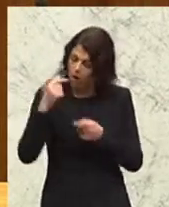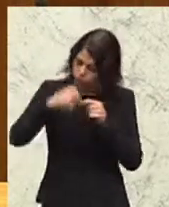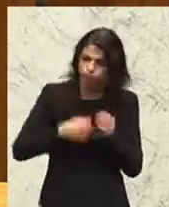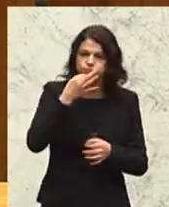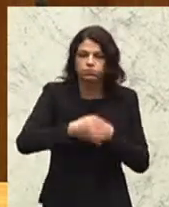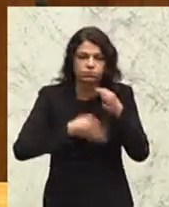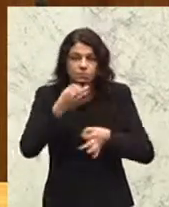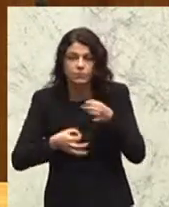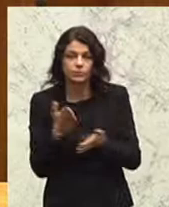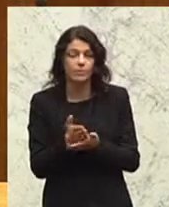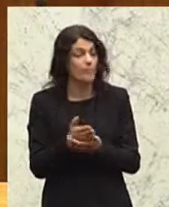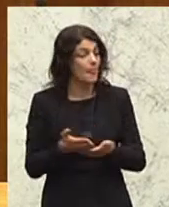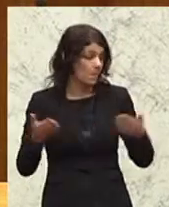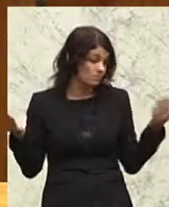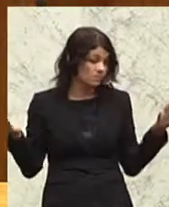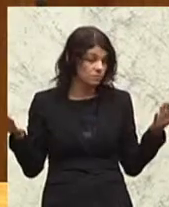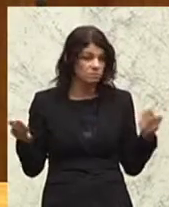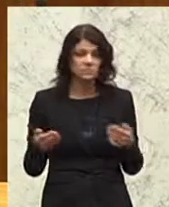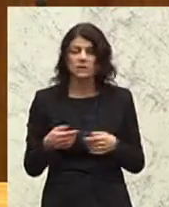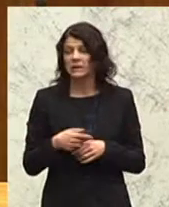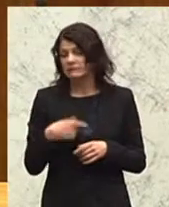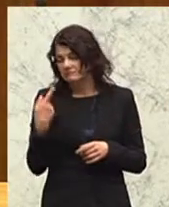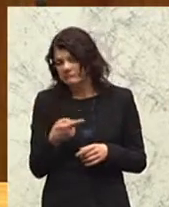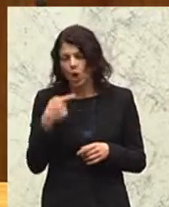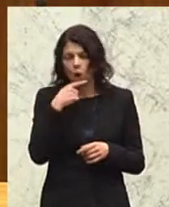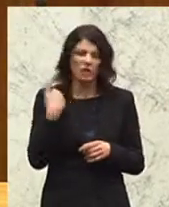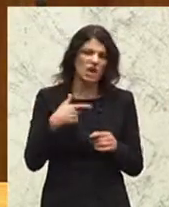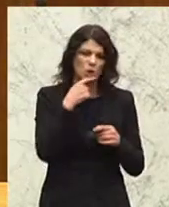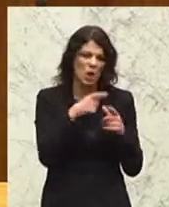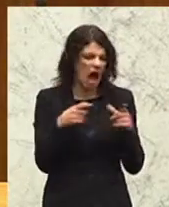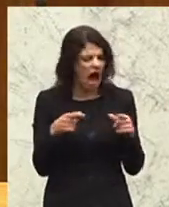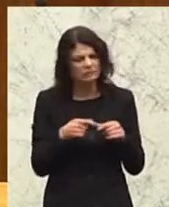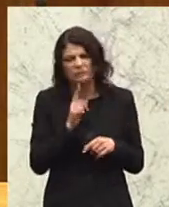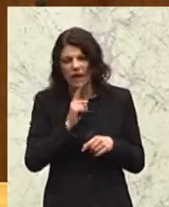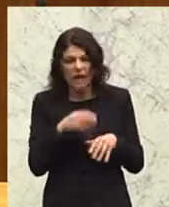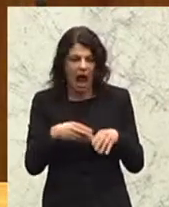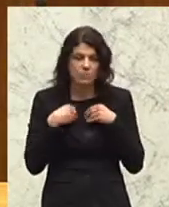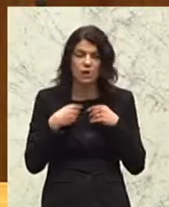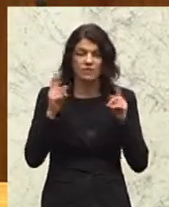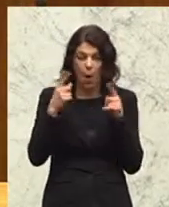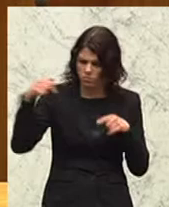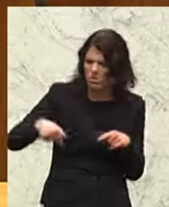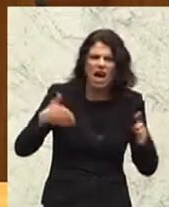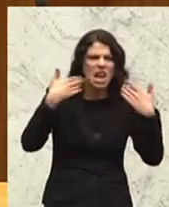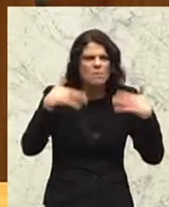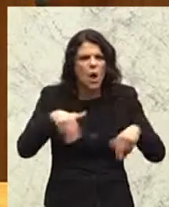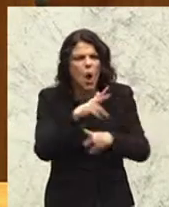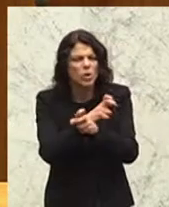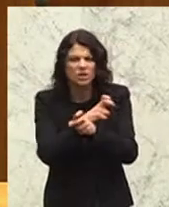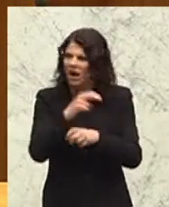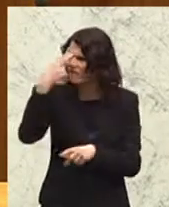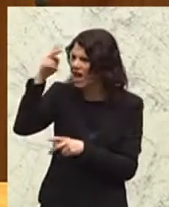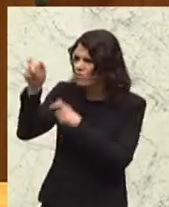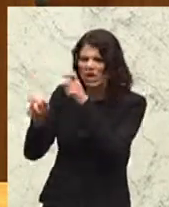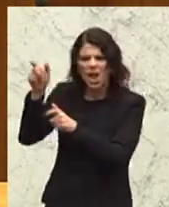sie wird eigentlich schlecht angenommen, weil wir ein Klima schaffen in Österreich, bei dem sich Fremde uns